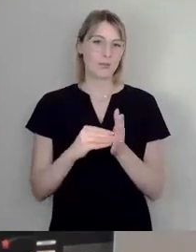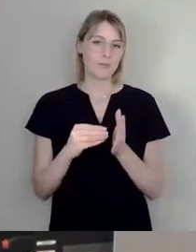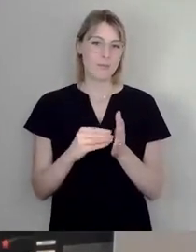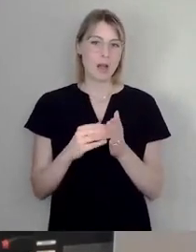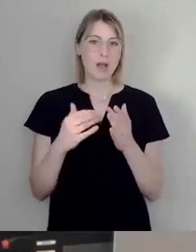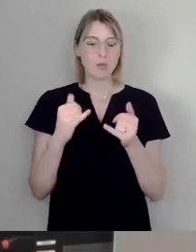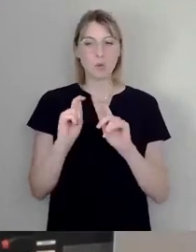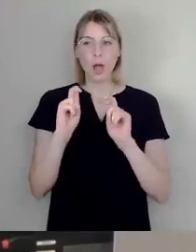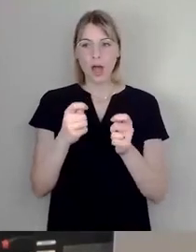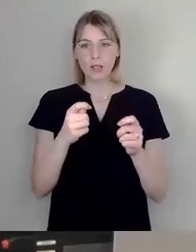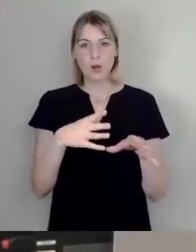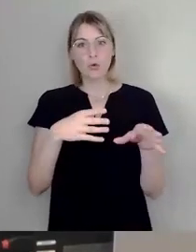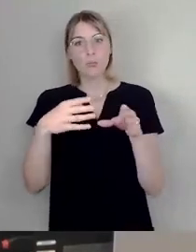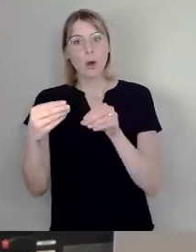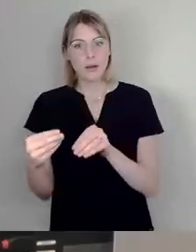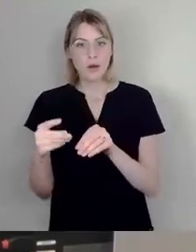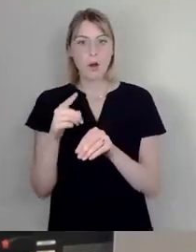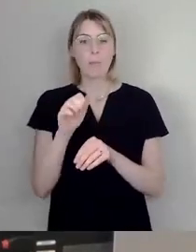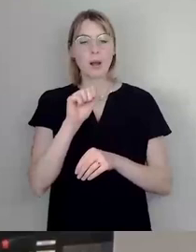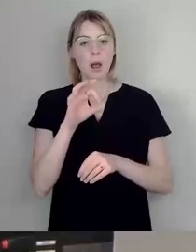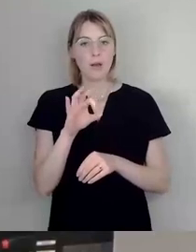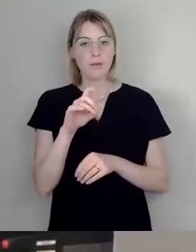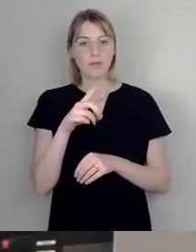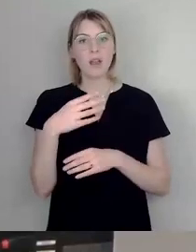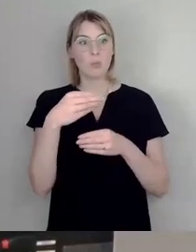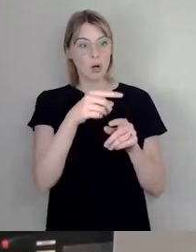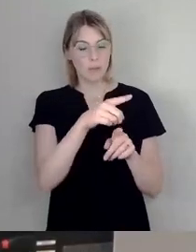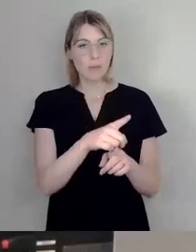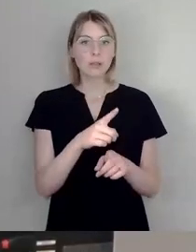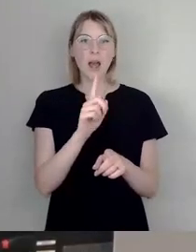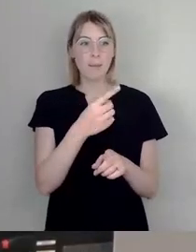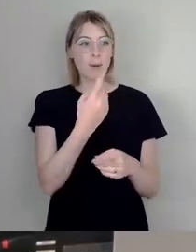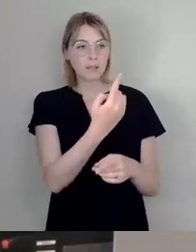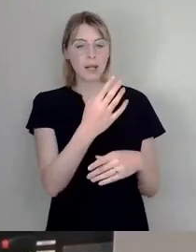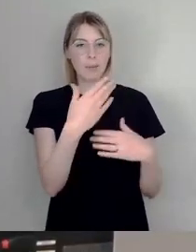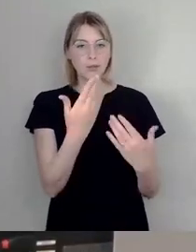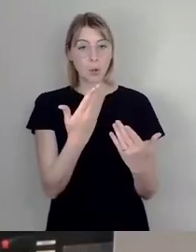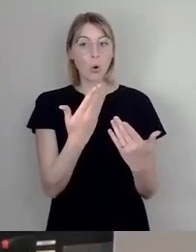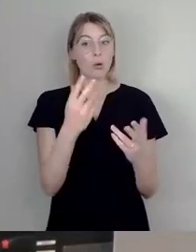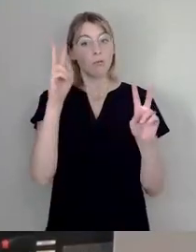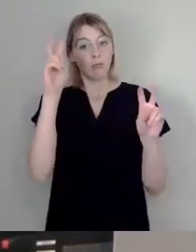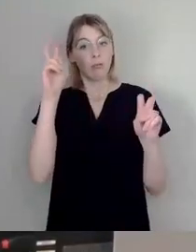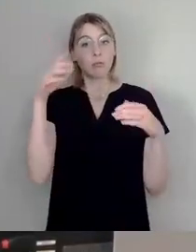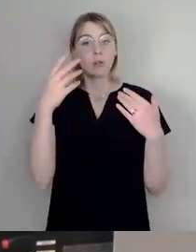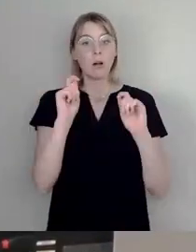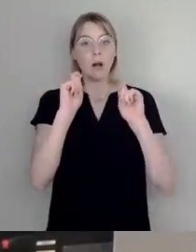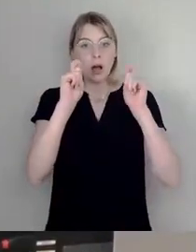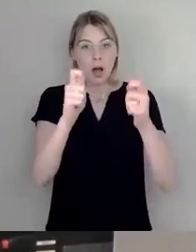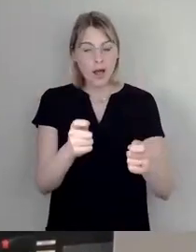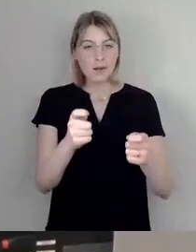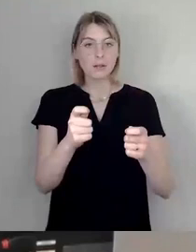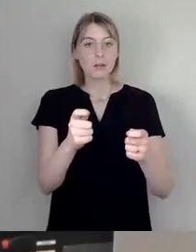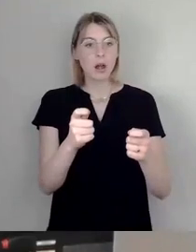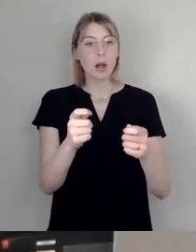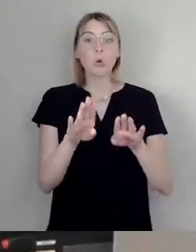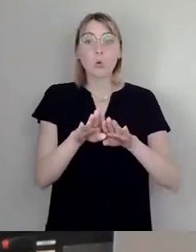hat durch die AfD, die so tun, als ob dieser Antrag vom Grundsatz